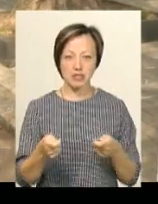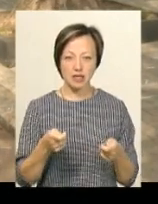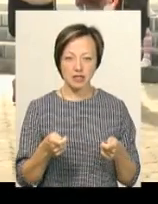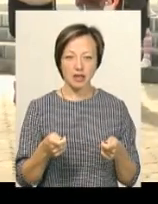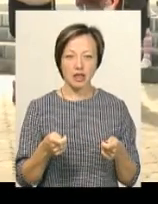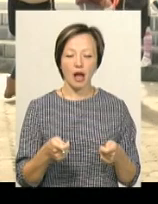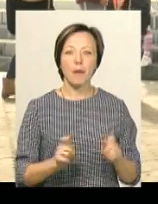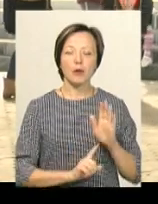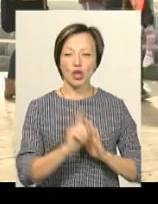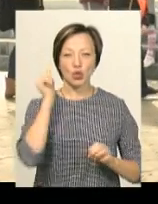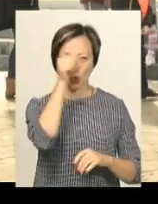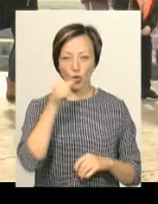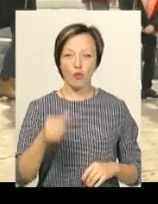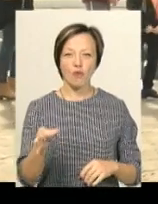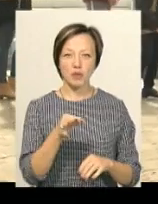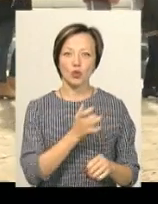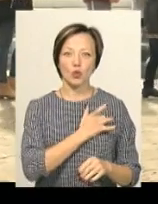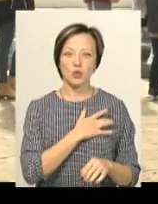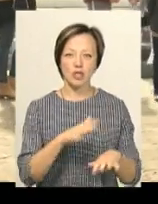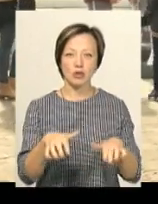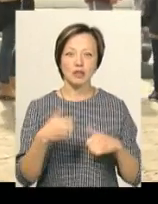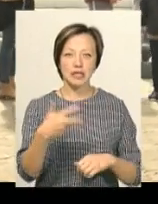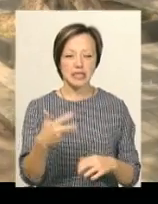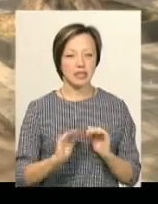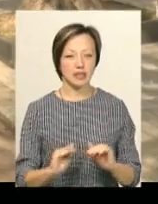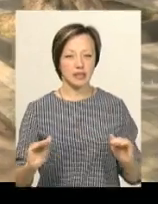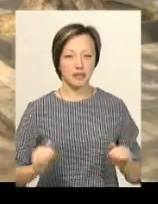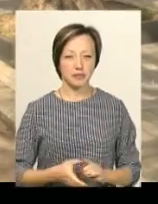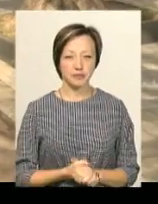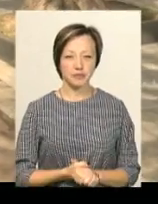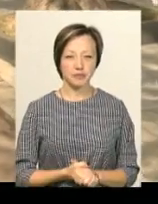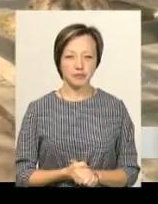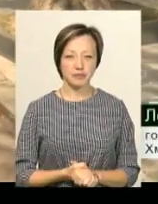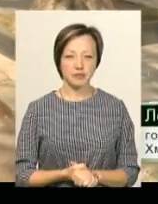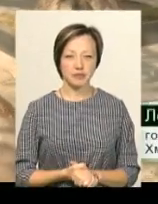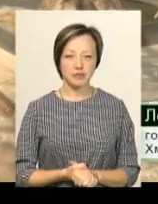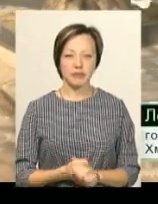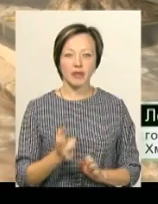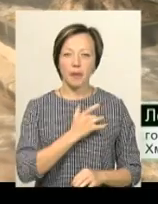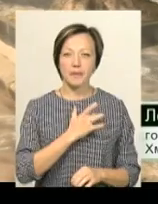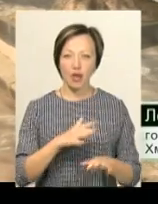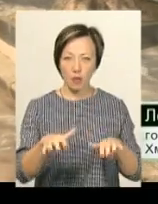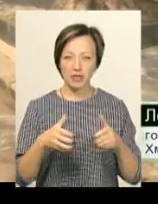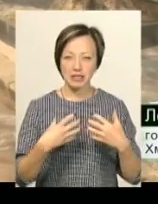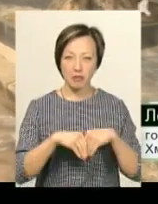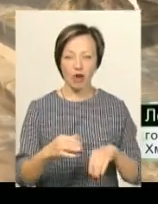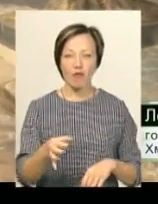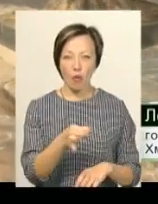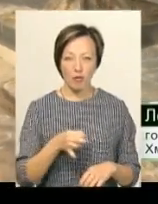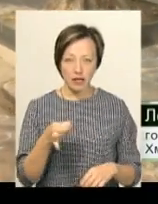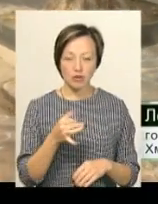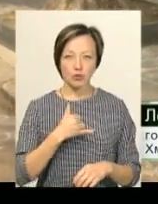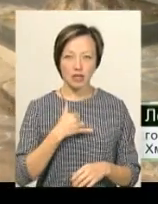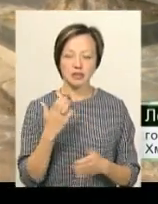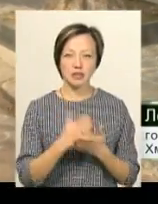Лесі Буран, під початку року на Хмельниччині усиновлено 30 дітей. А ось прийомних сімей в області в нас функціонує